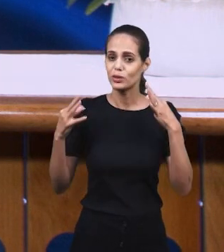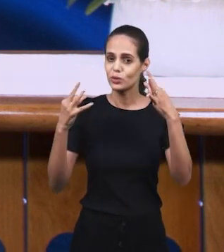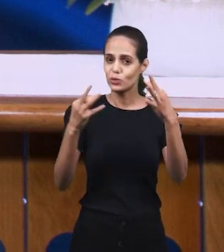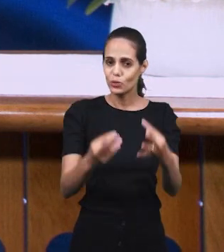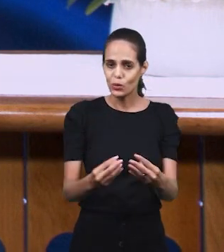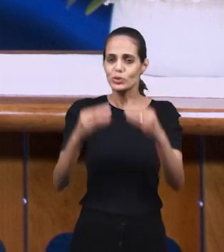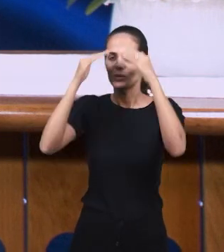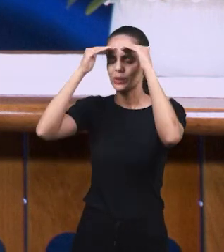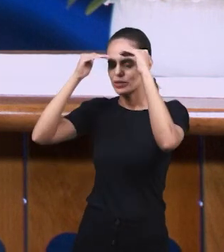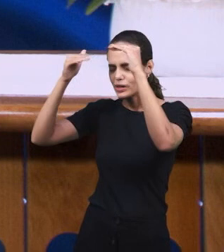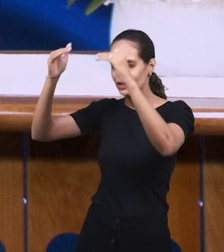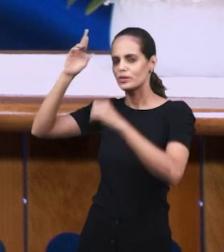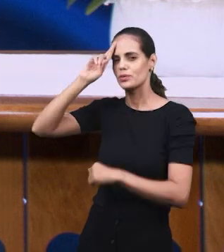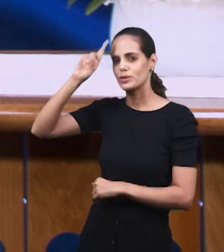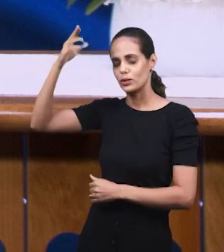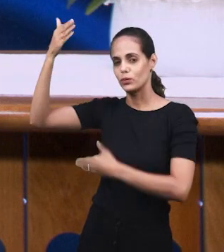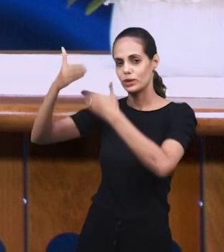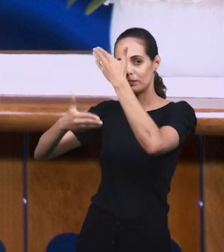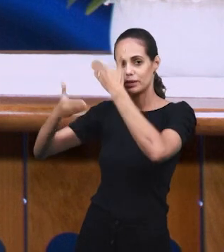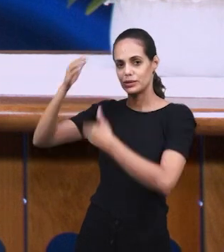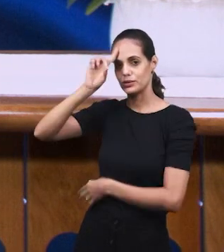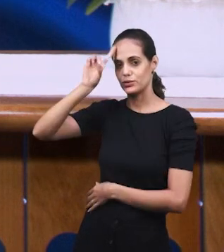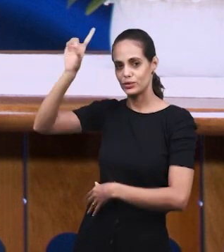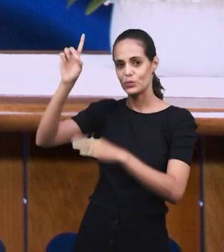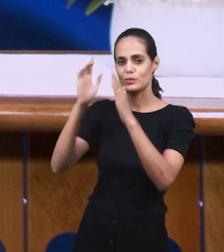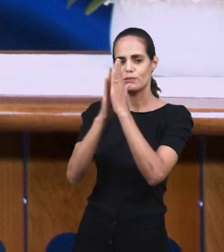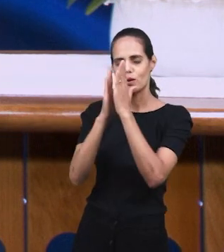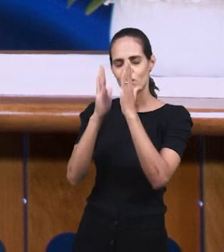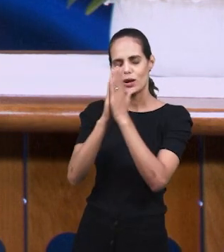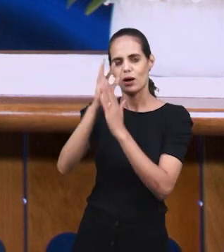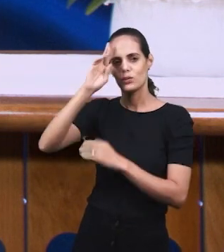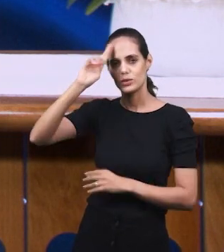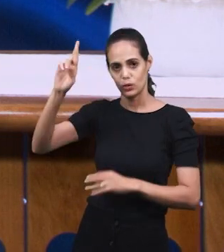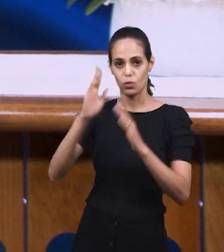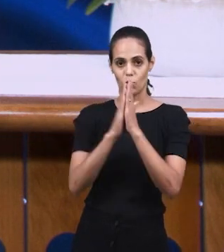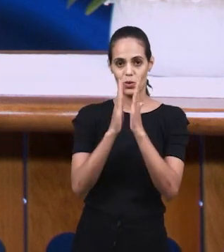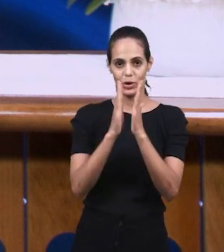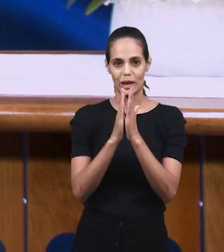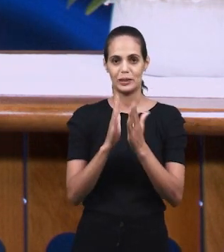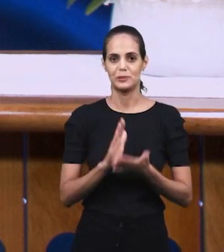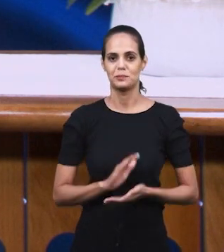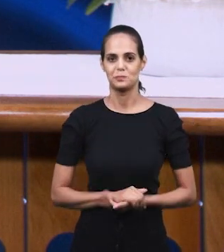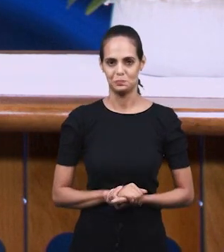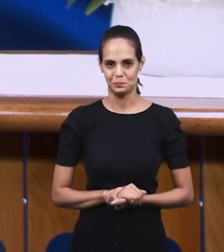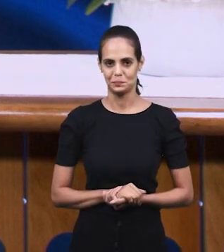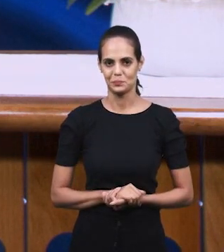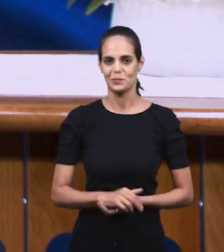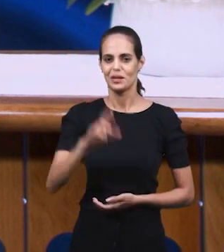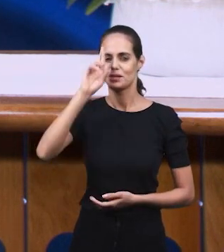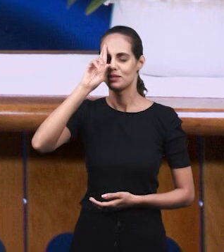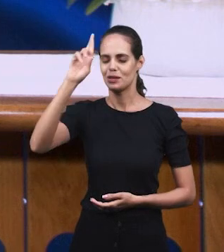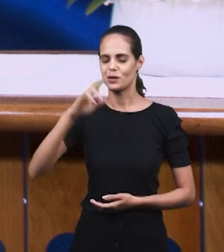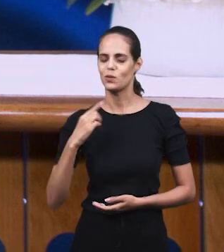мы встанем на наши ноги перед лицом нашего Господа и помолимся Господу.